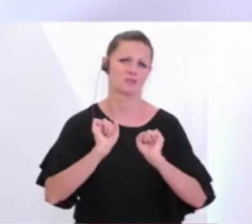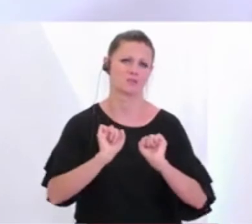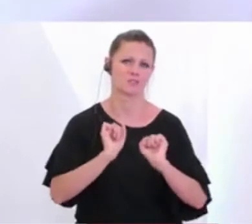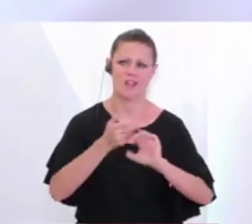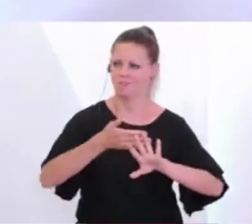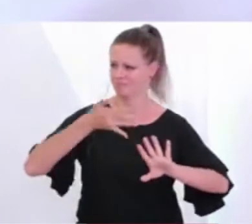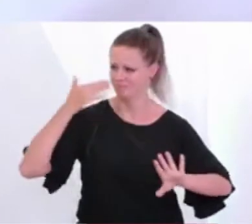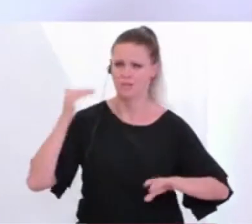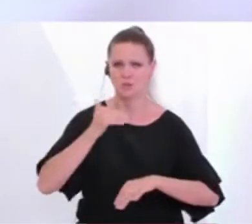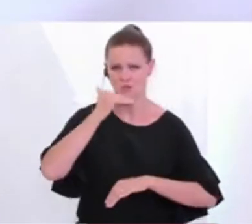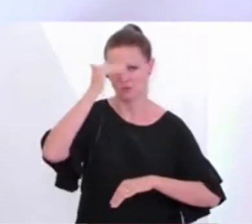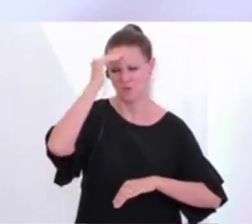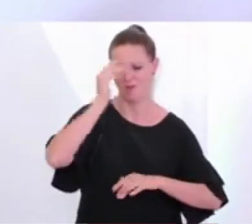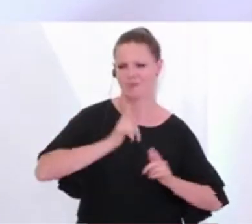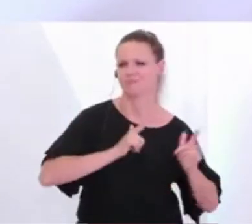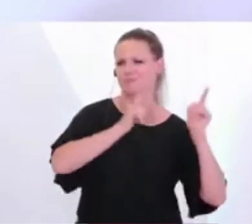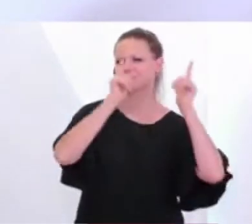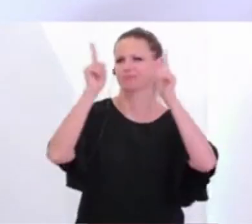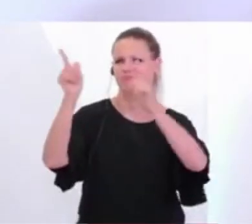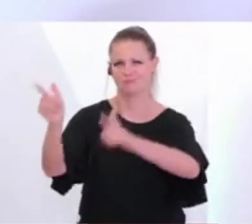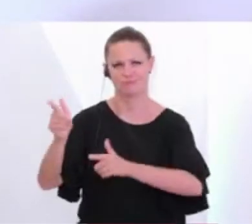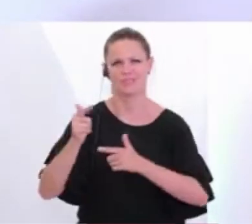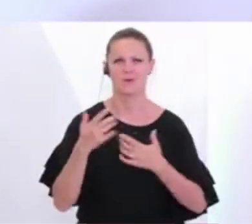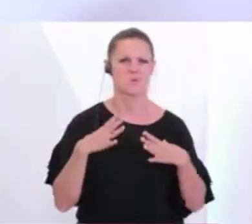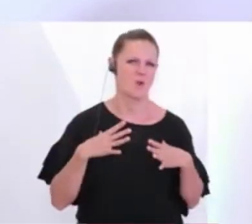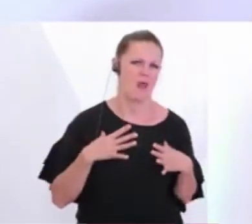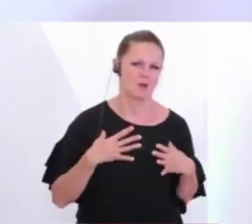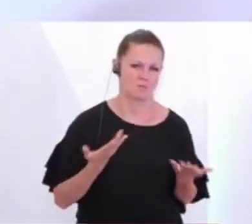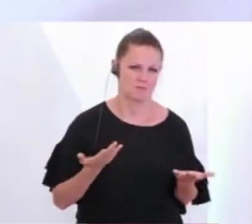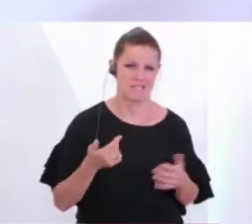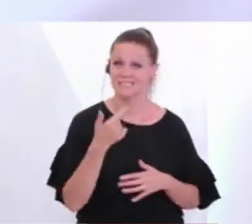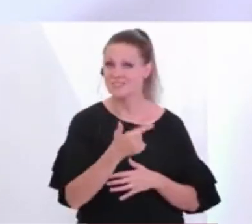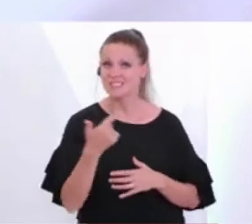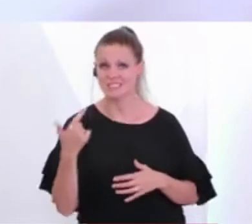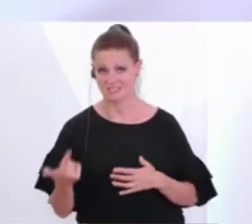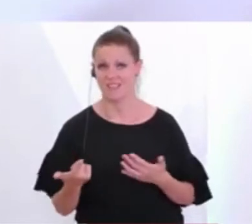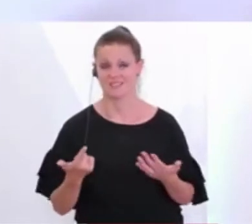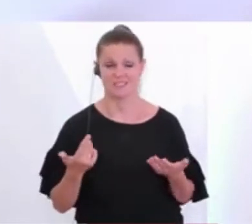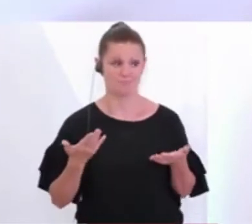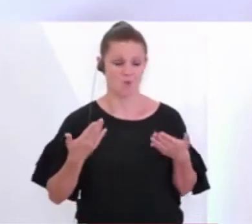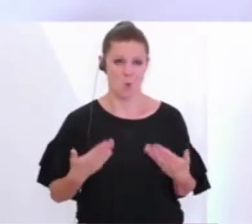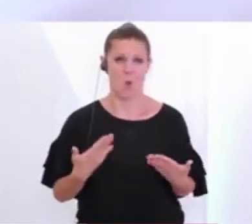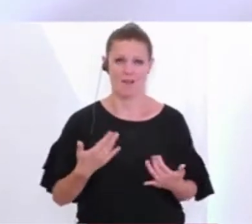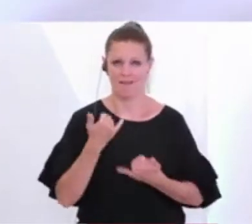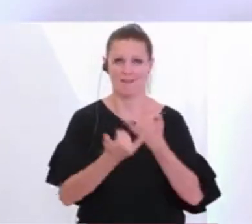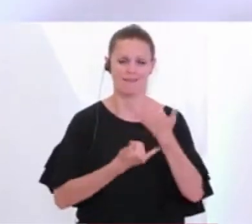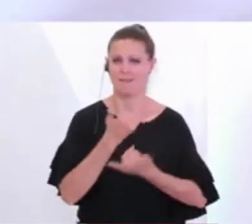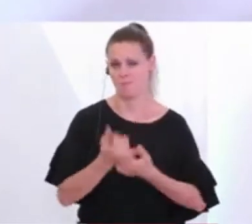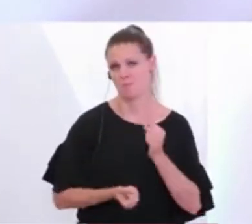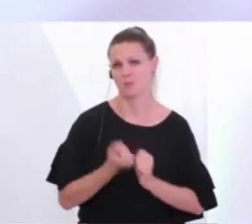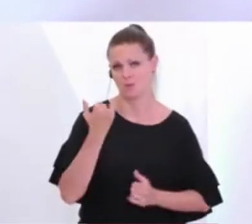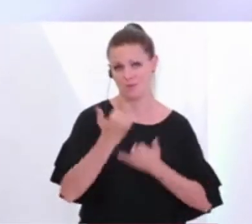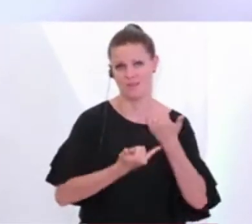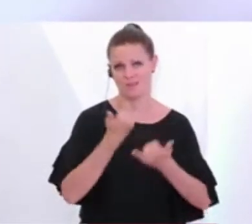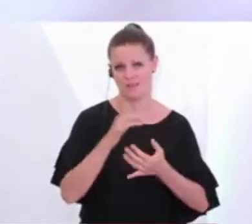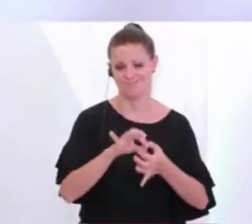Länder, um ihre Familien und Bekannten wiederzusehen. Und 2020 ist natürlich in jeglicher Hinsicht ein außergewöhnliches Jahr,